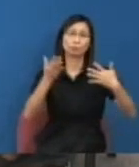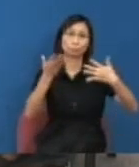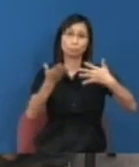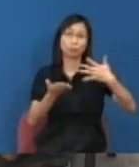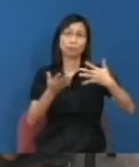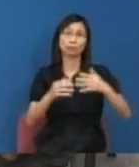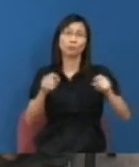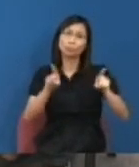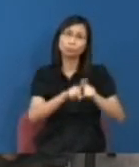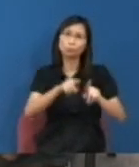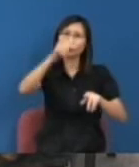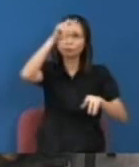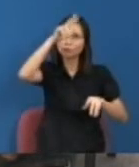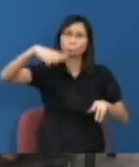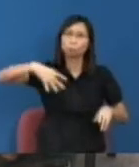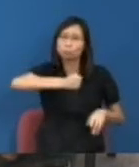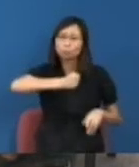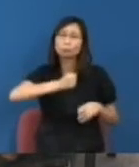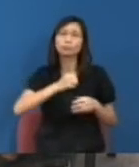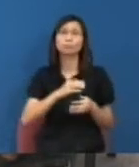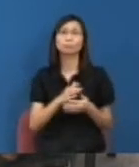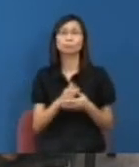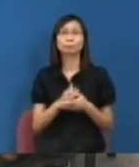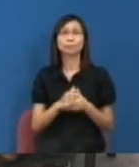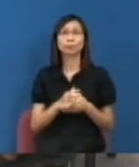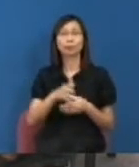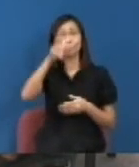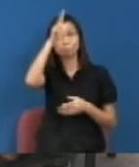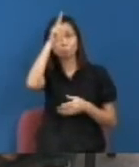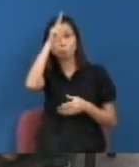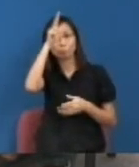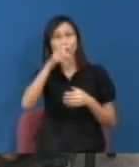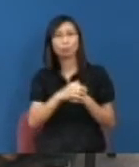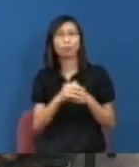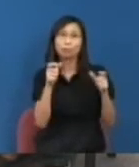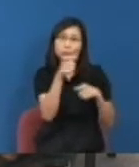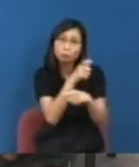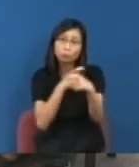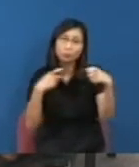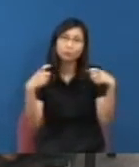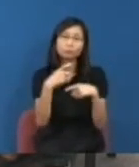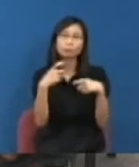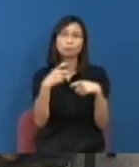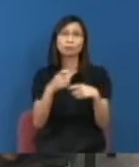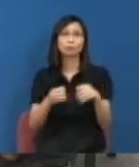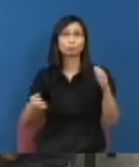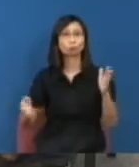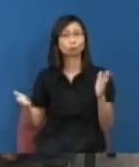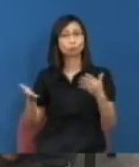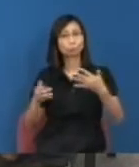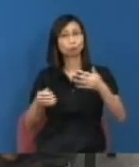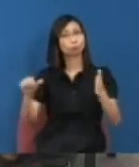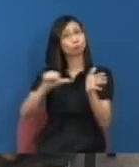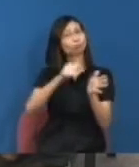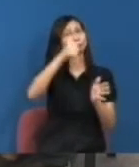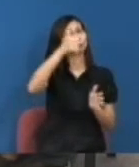政權跟官方一些最高級的商業機構去到一個很密